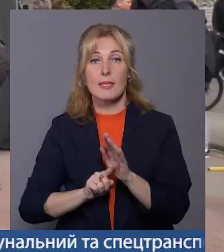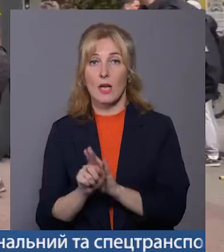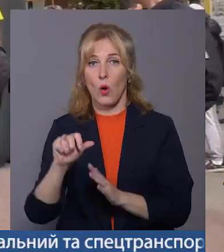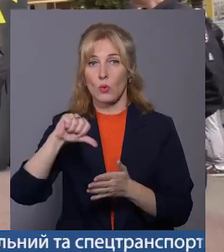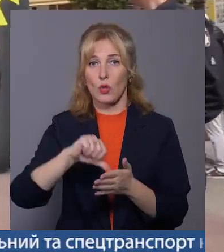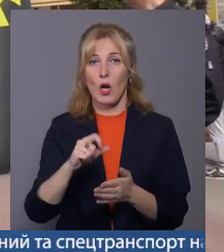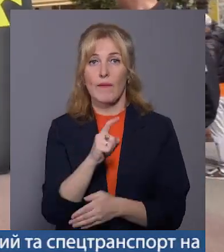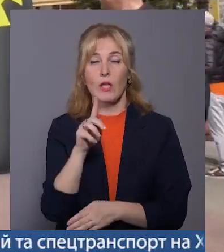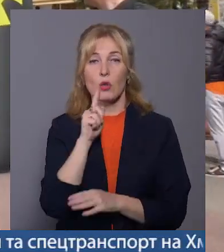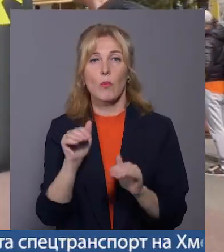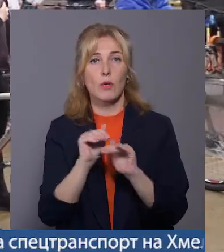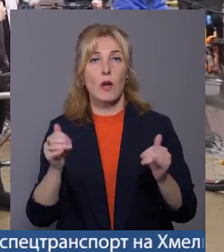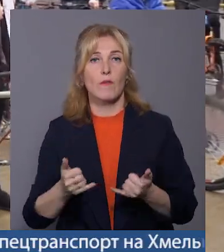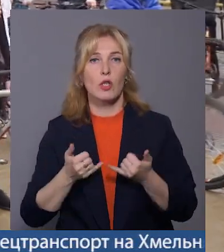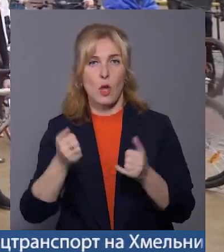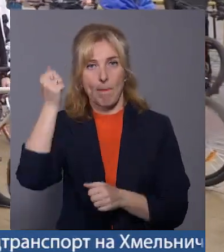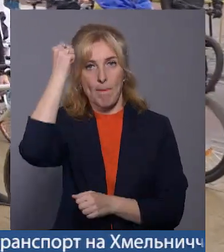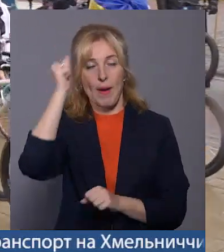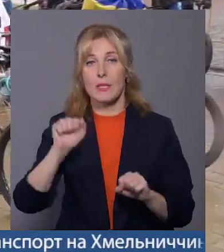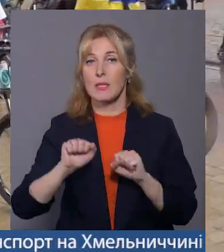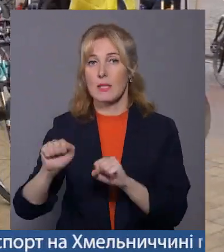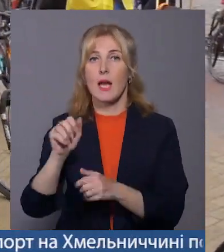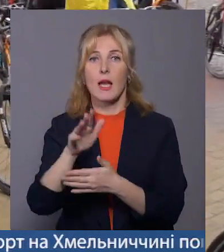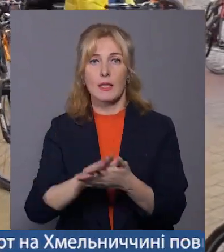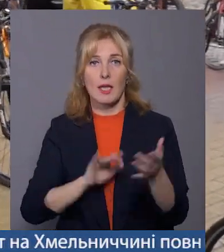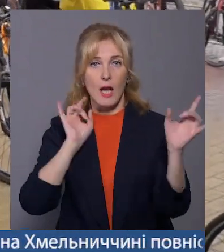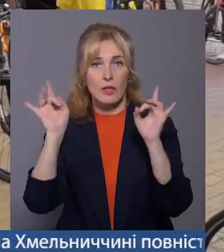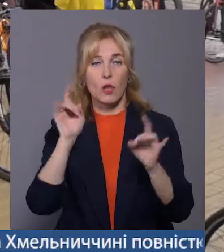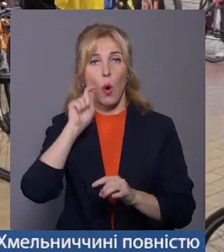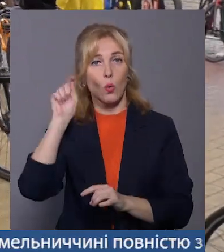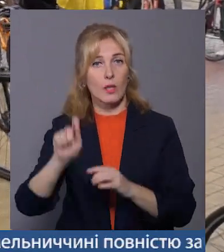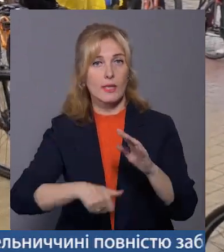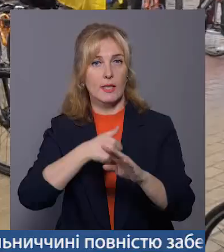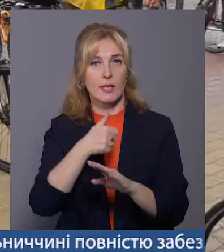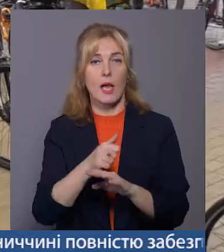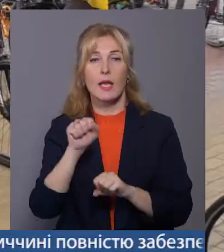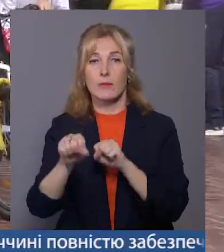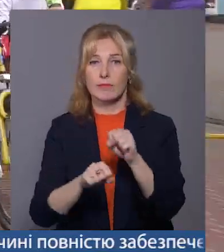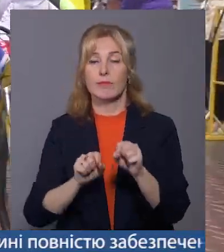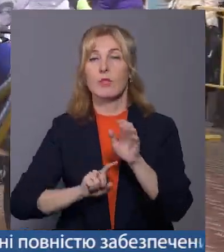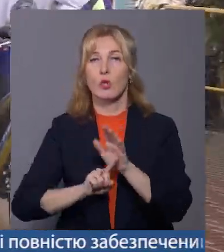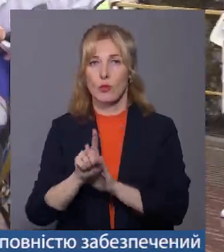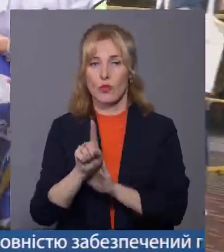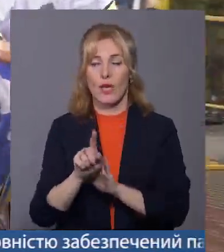«Хвилиною мовчання» вшановують пам'ять захисників. Далі лунає український славень і заїзд розпочинається.